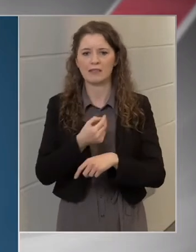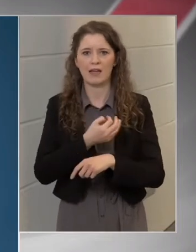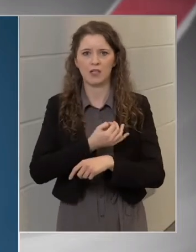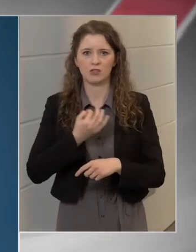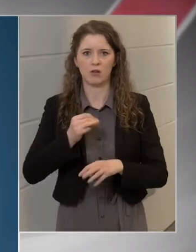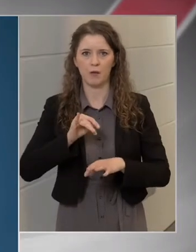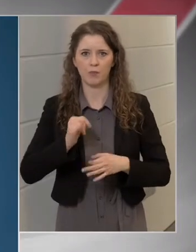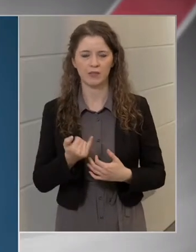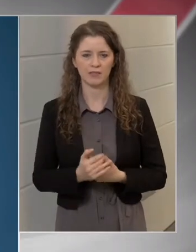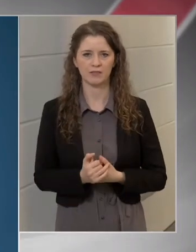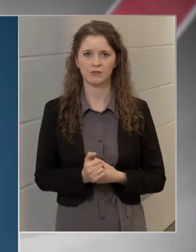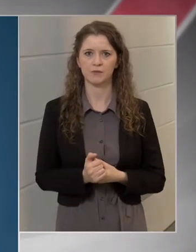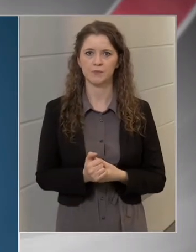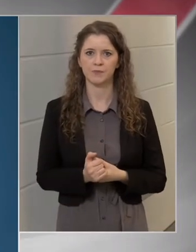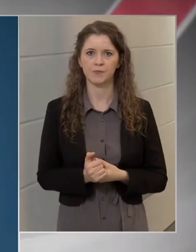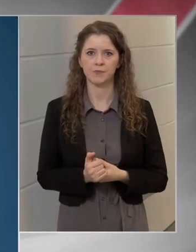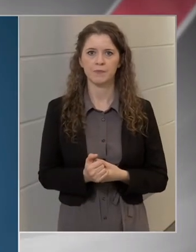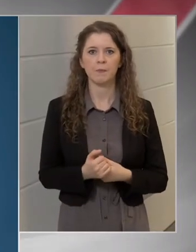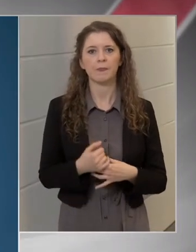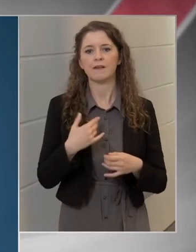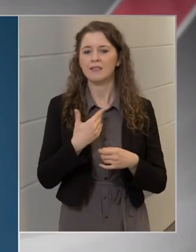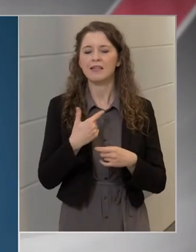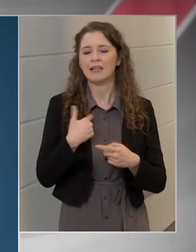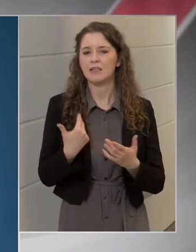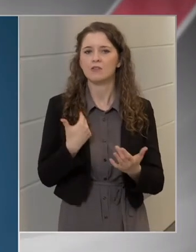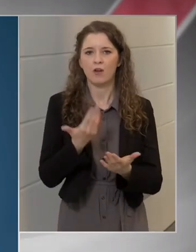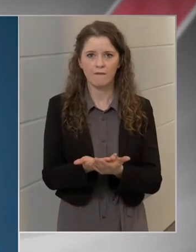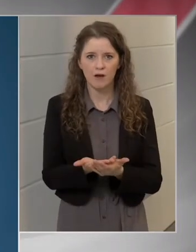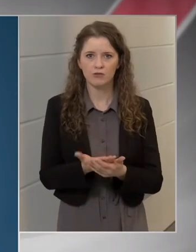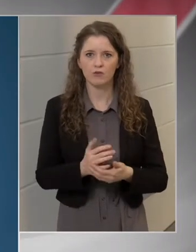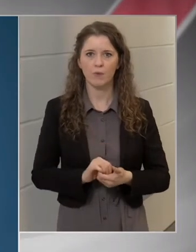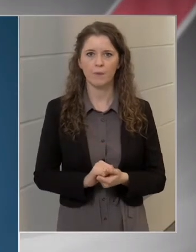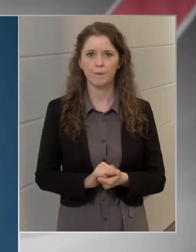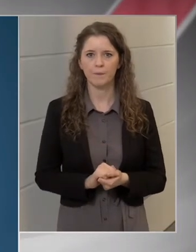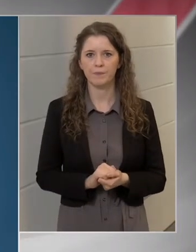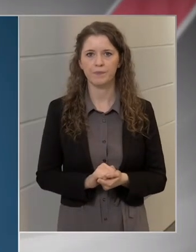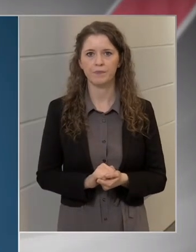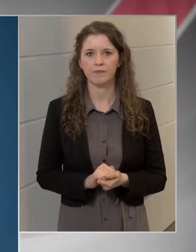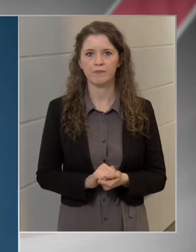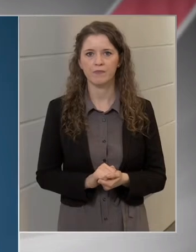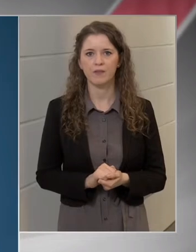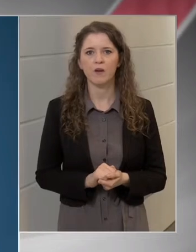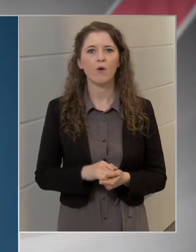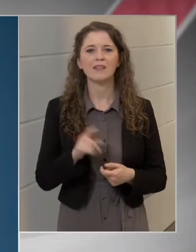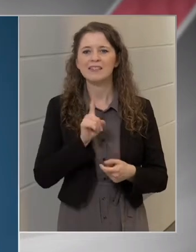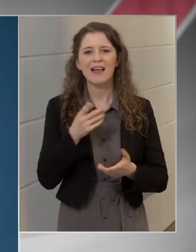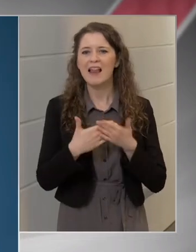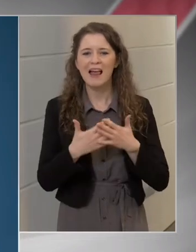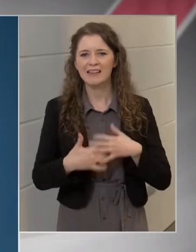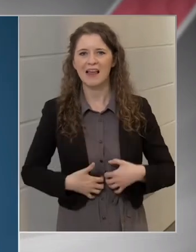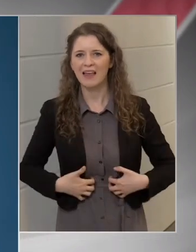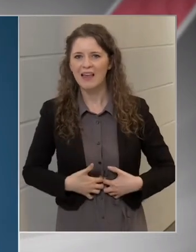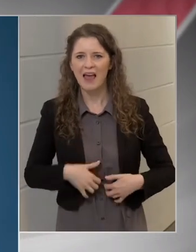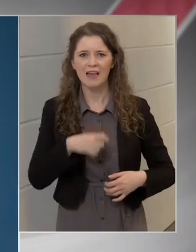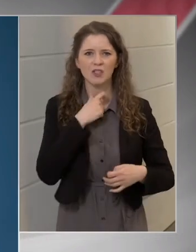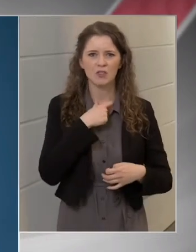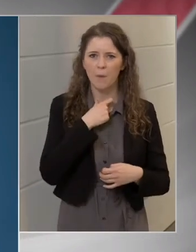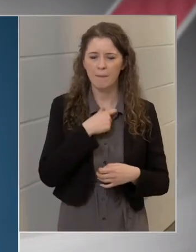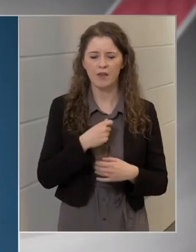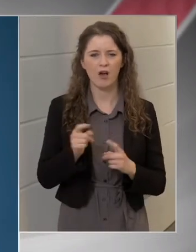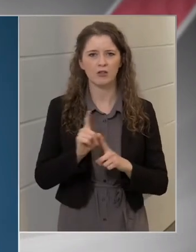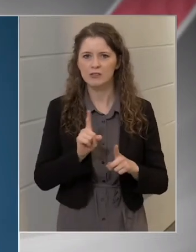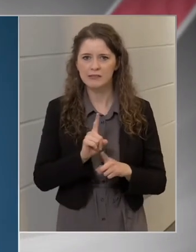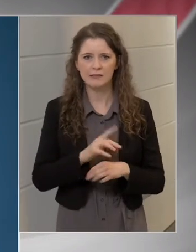is szokott, tehát mindenképpen javaslom azt, hogy étlenszomjan semmiképpen ne induljon